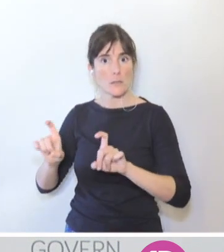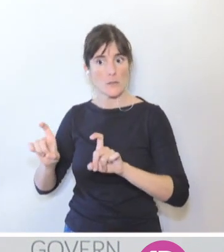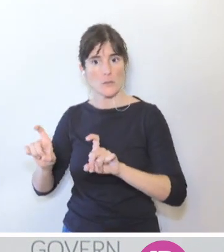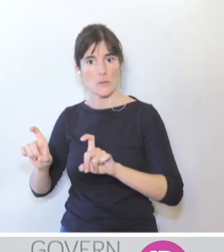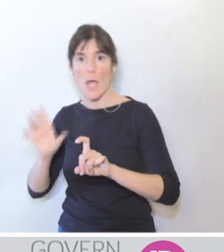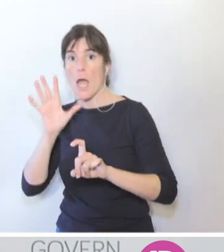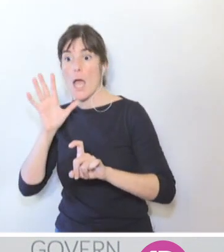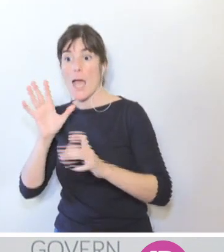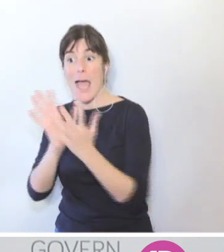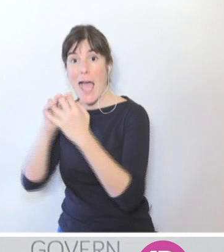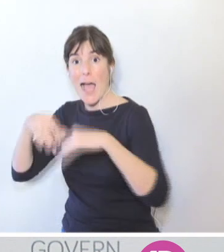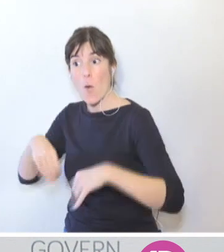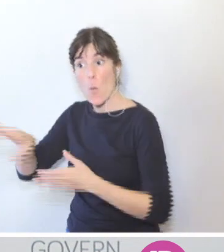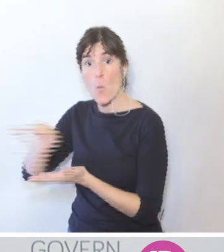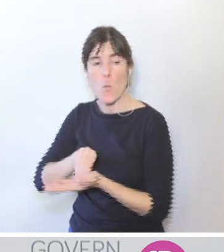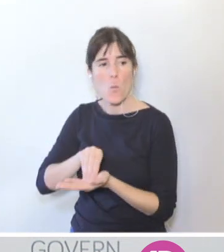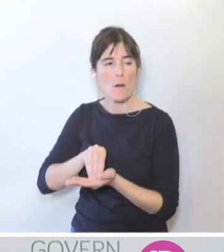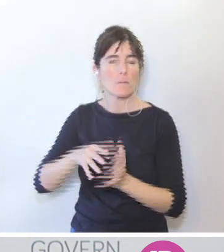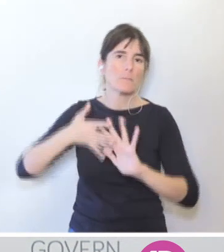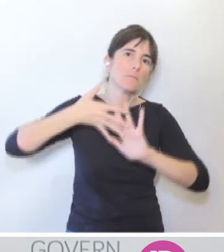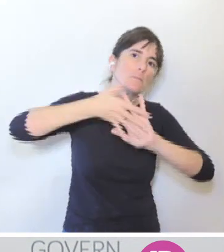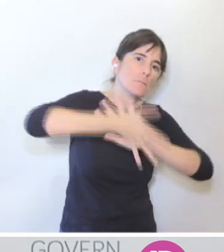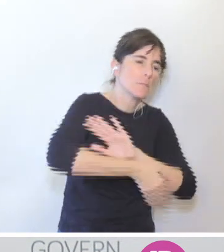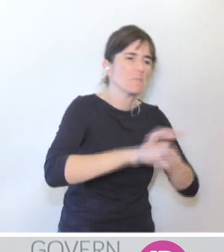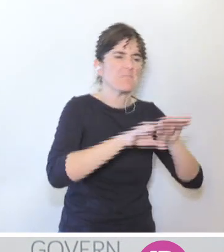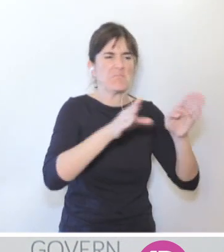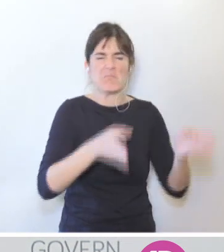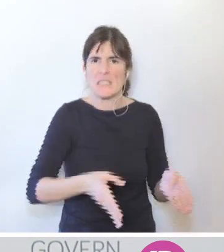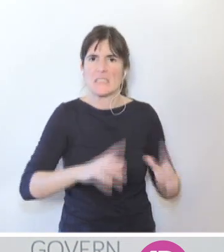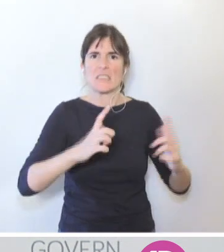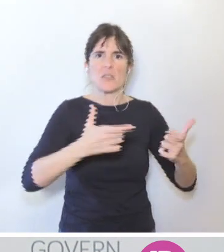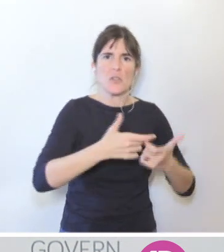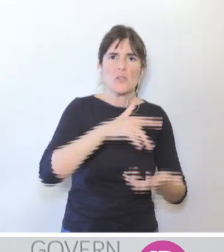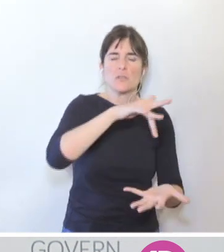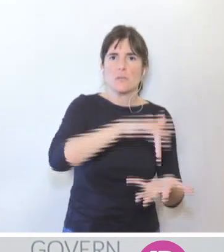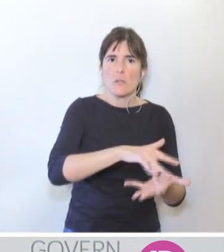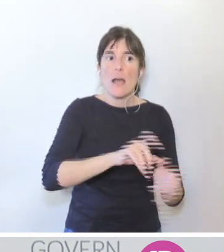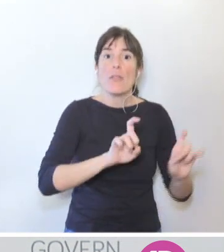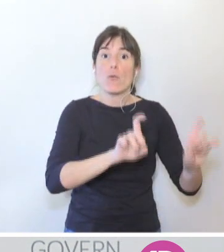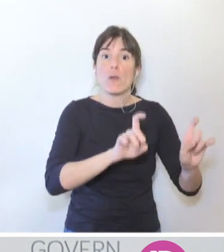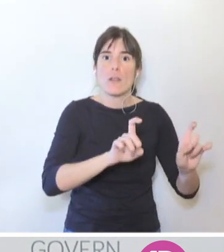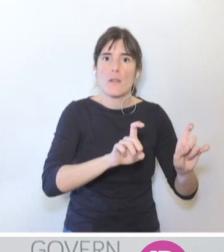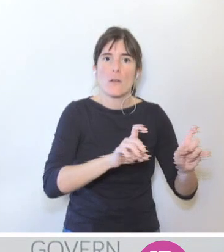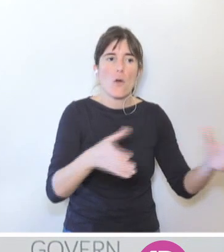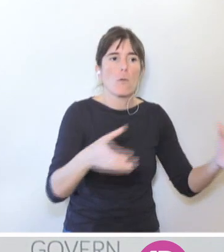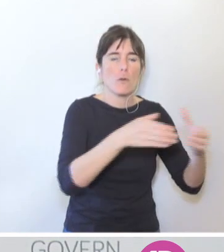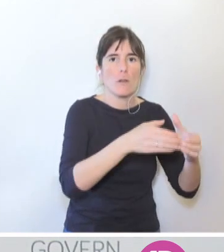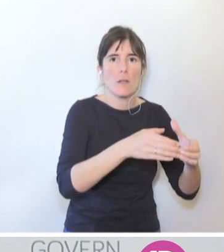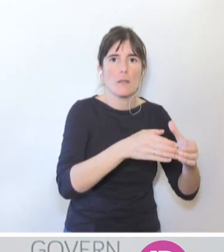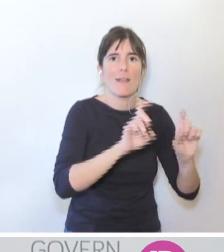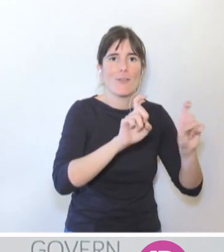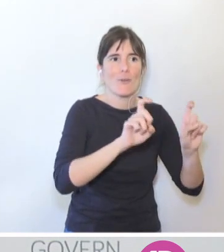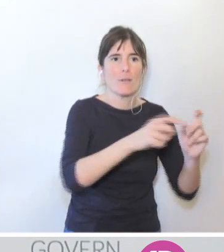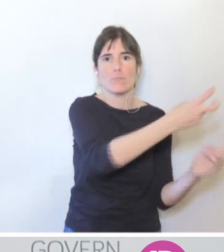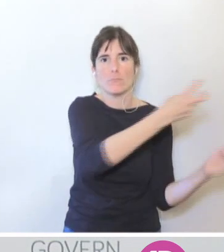aquest acord que sa pres a totes les meses corresponents que ja ho ha dit el conseller d'Educació. Per tant,